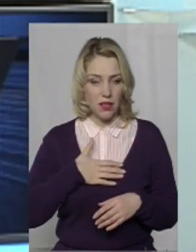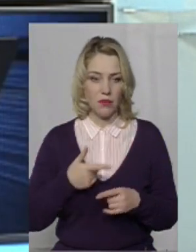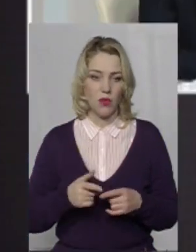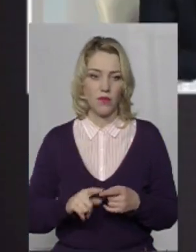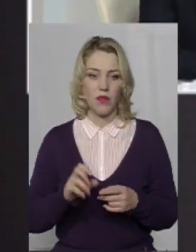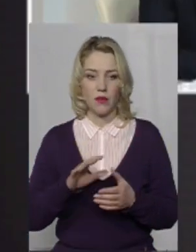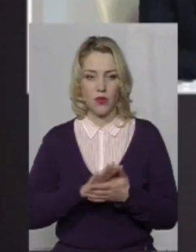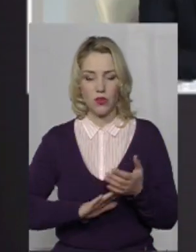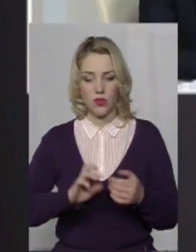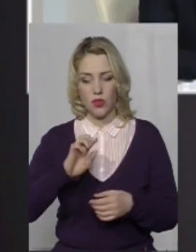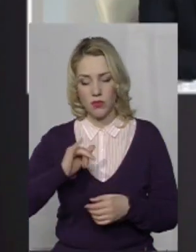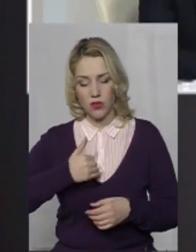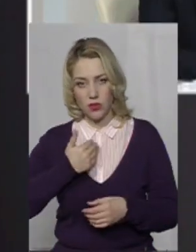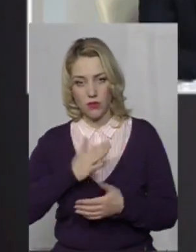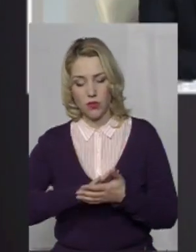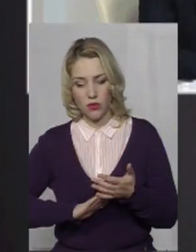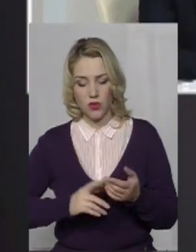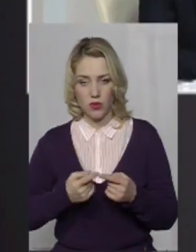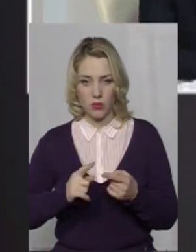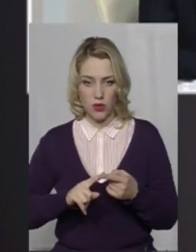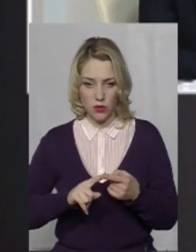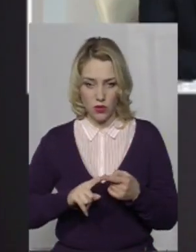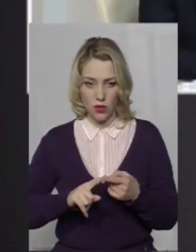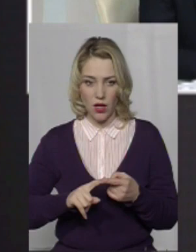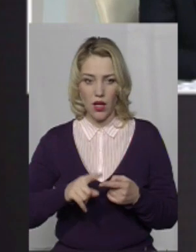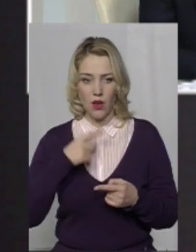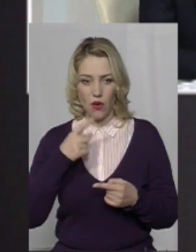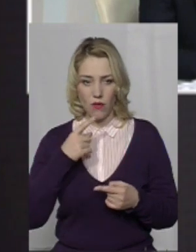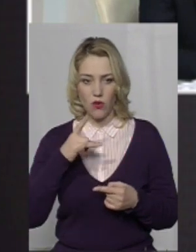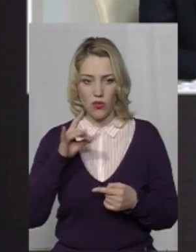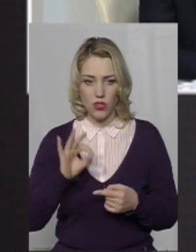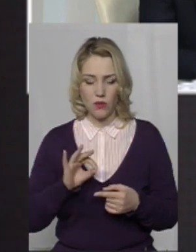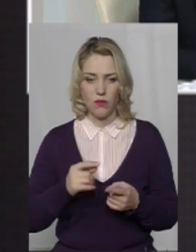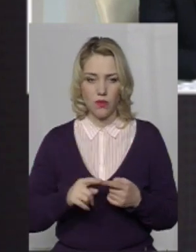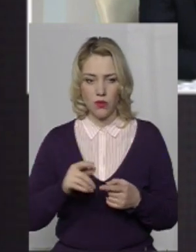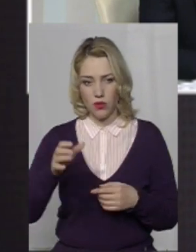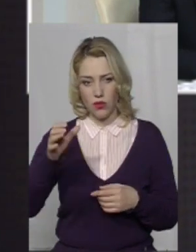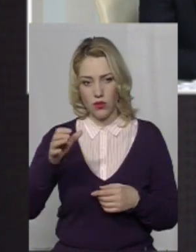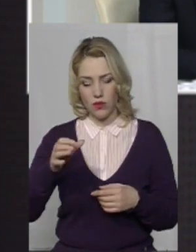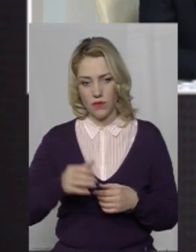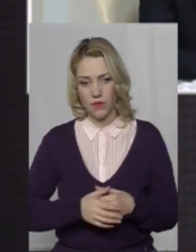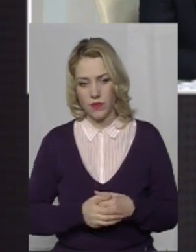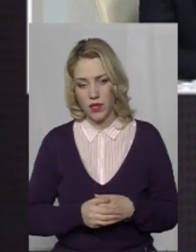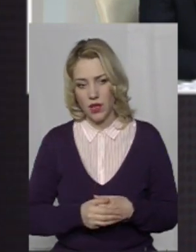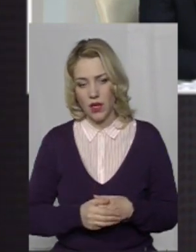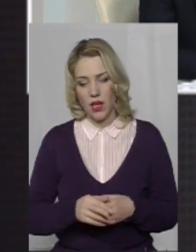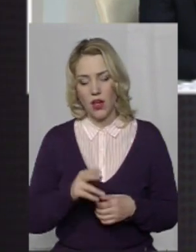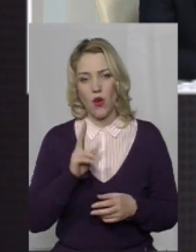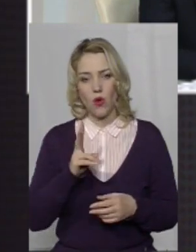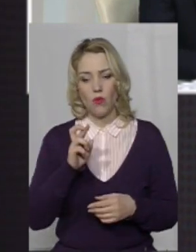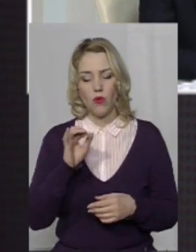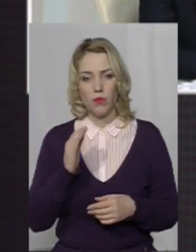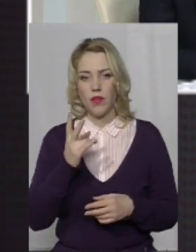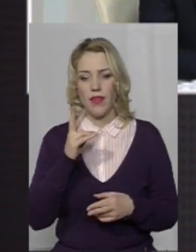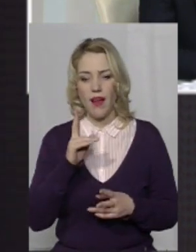тепер продовжимо, хотілося б впродовження цього, так, говорячи про правову освіту, мені видається, кому, як не вам, було б краще